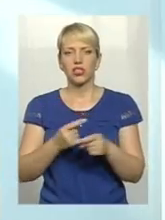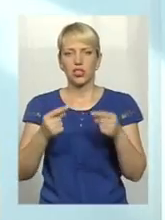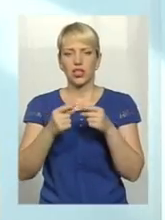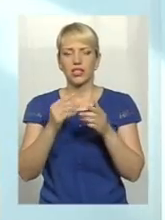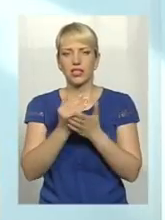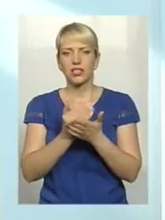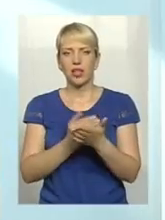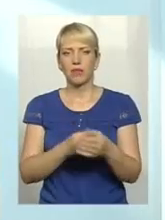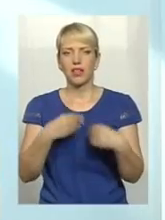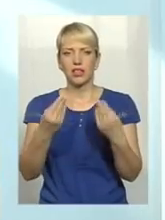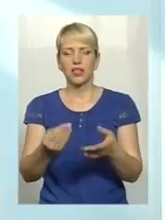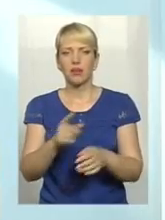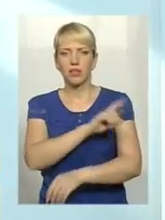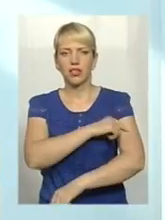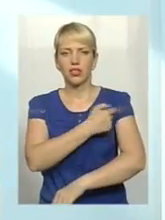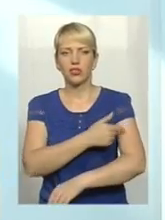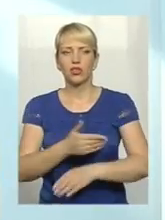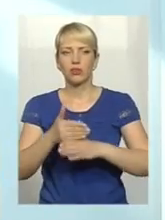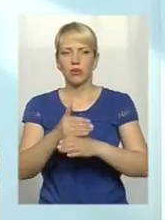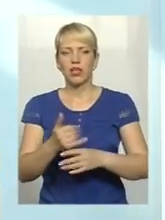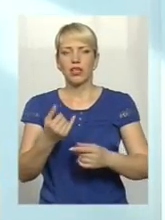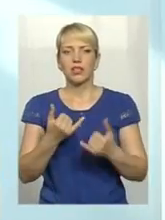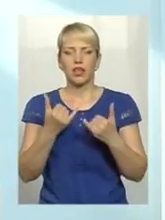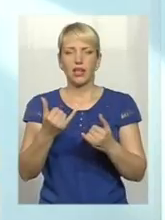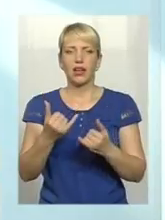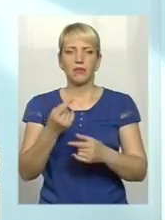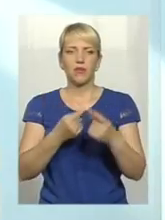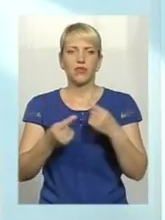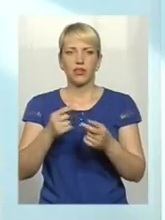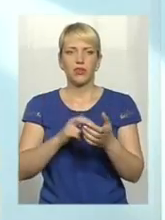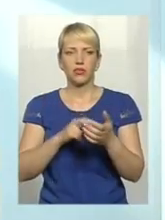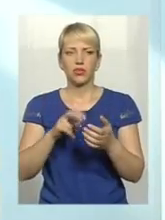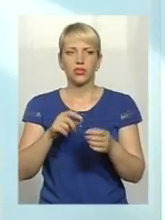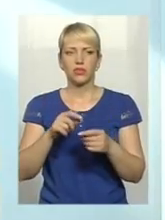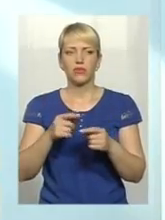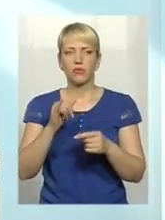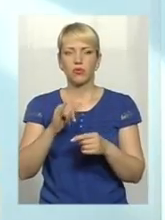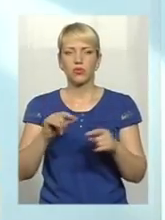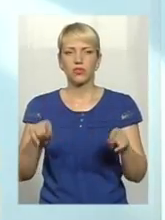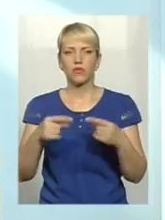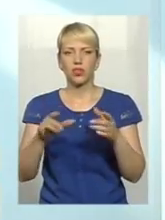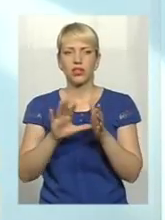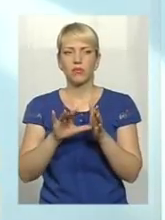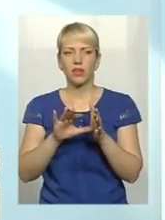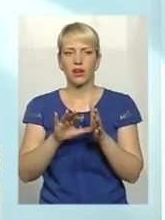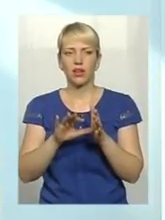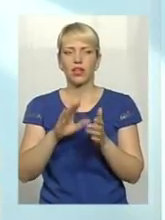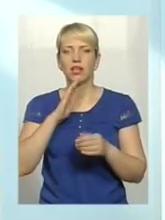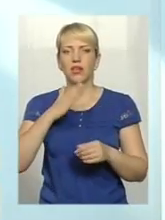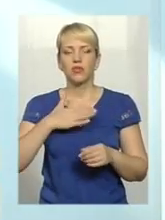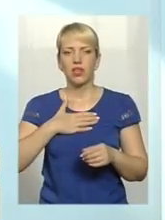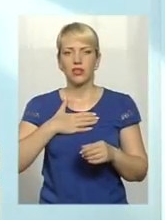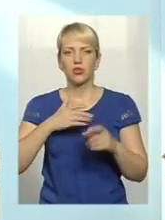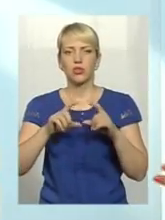надання медичної допомоги всім демобілізованим учасникам АТО. Створені бригади, зокрема, з нашого